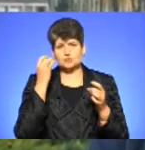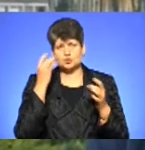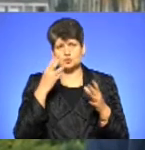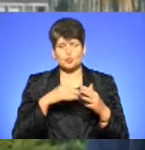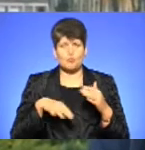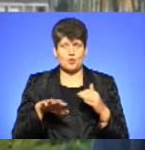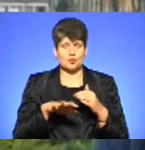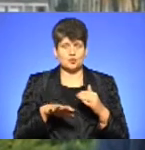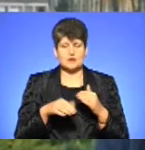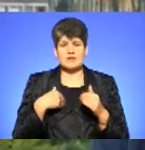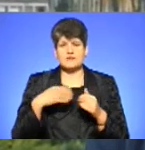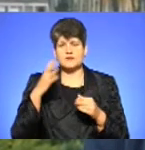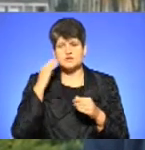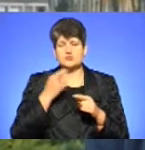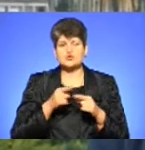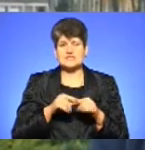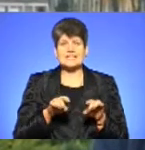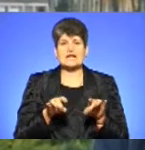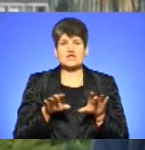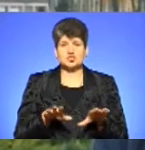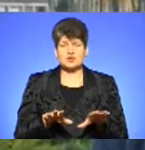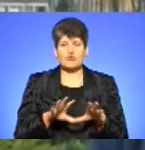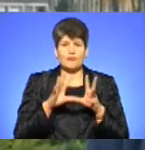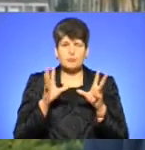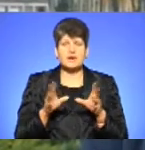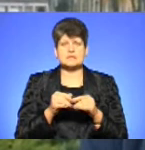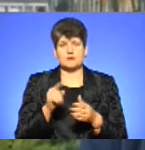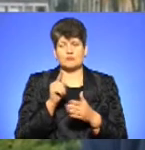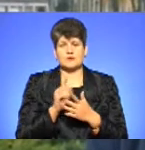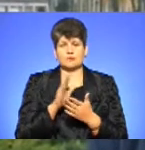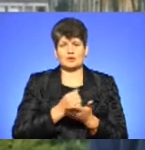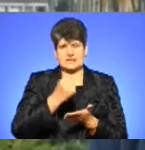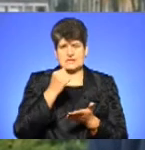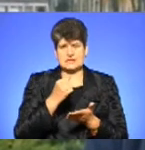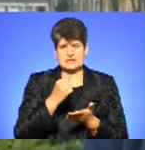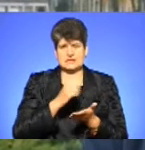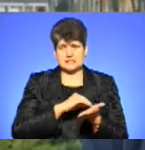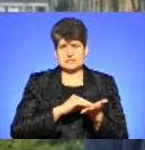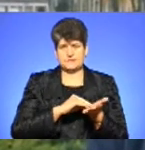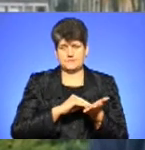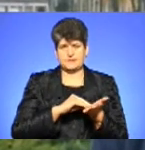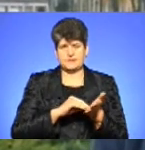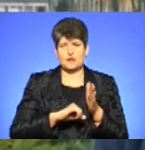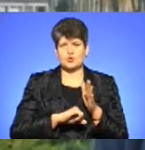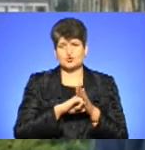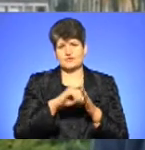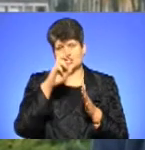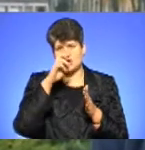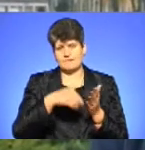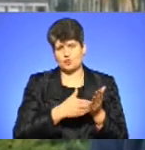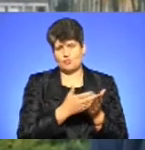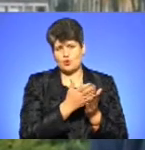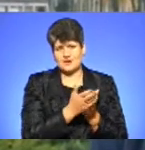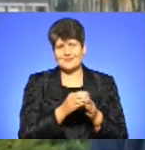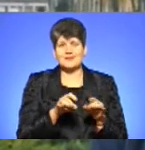простору. Я вважаю, що такі рішення, в принципі, повинні бути закріплені на основі державної політики, бо